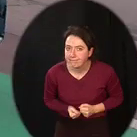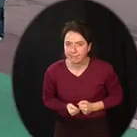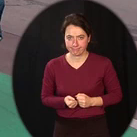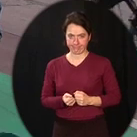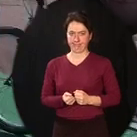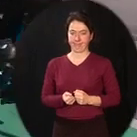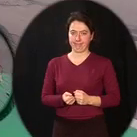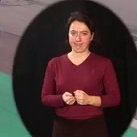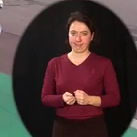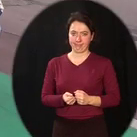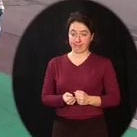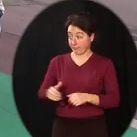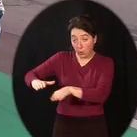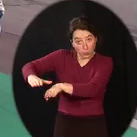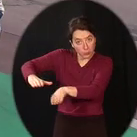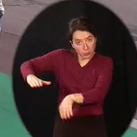piège à éviter.